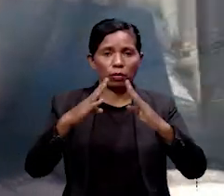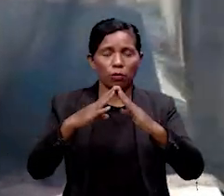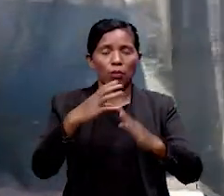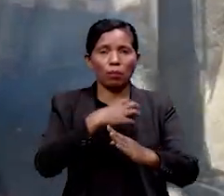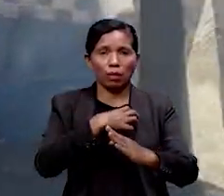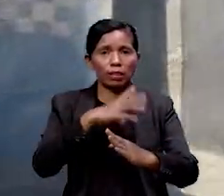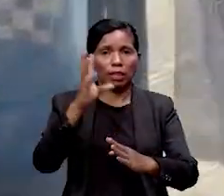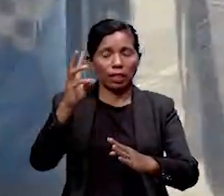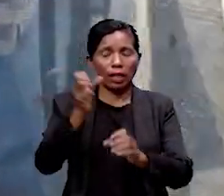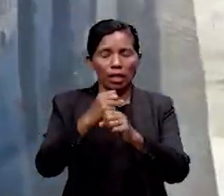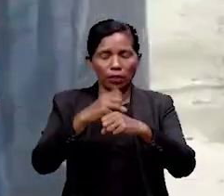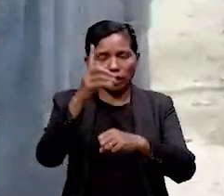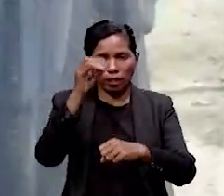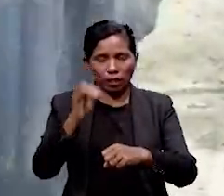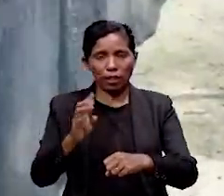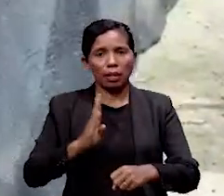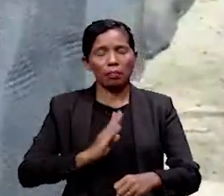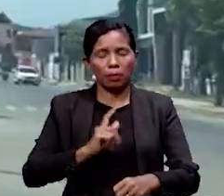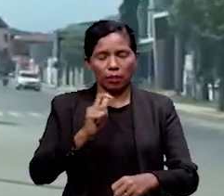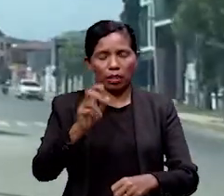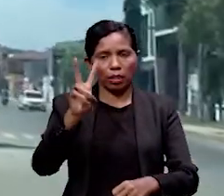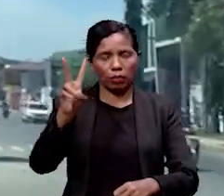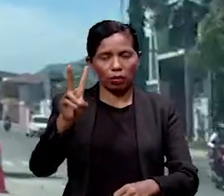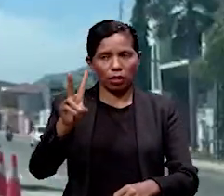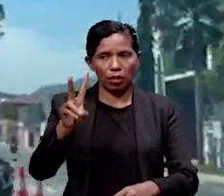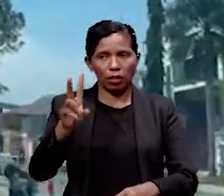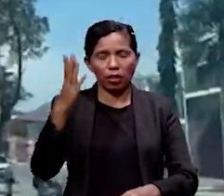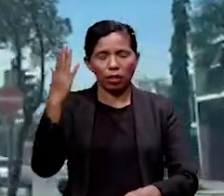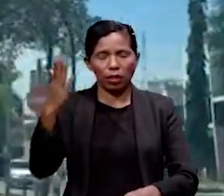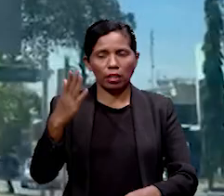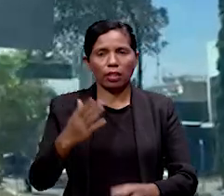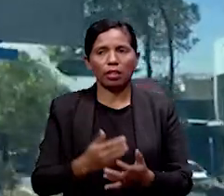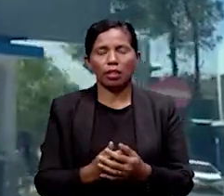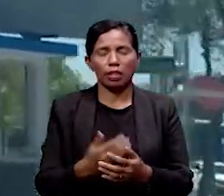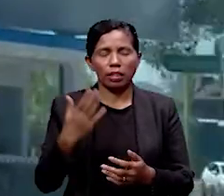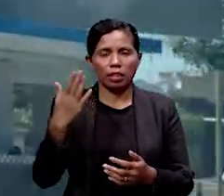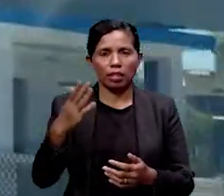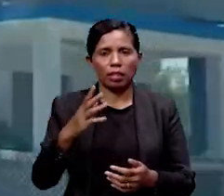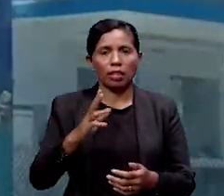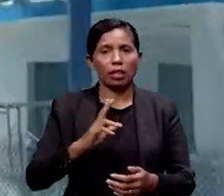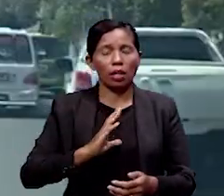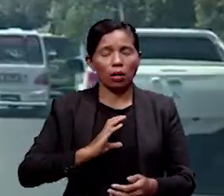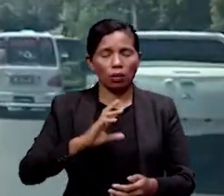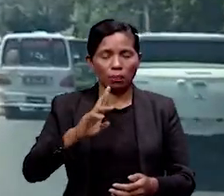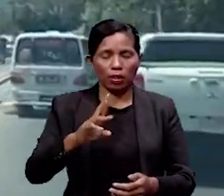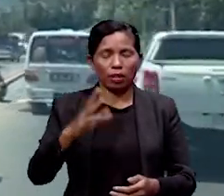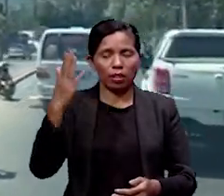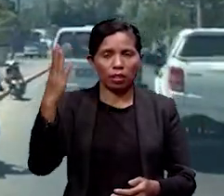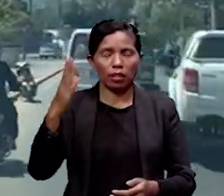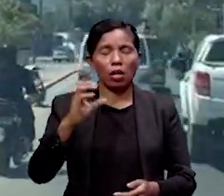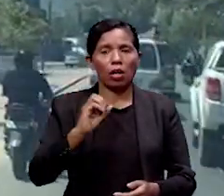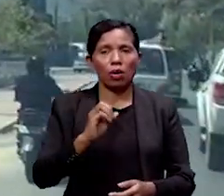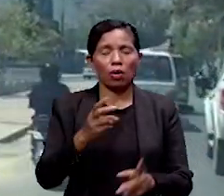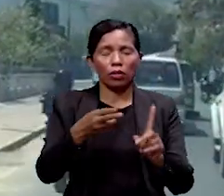Capital Deli, Hanesan iha Bayro Pite Rua, ida iha Procuradoria Geral Republika nia-oin, ida iha Hotel Timor nia